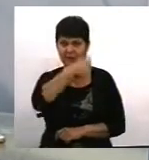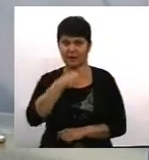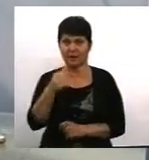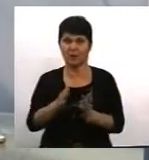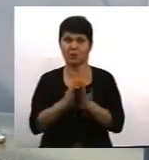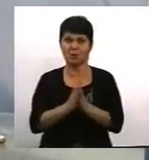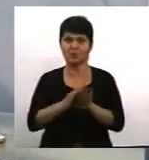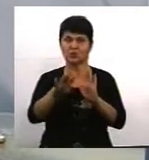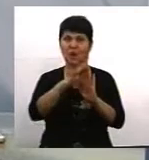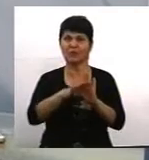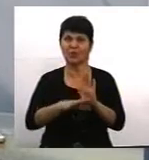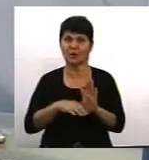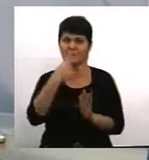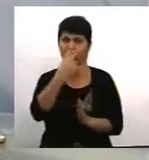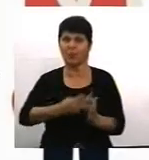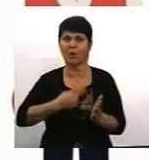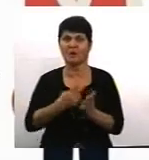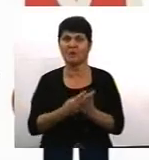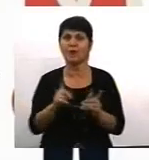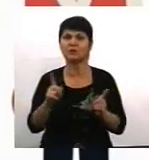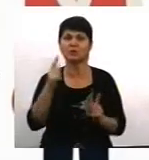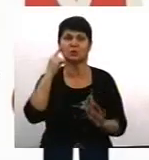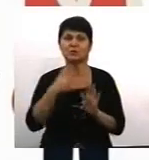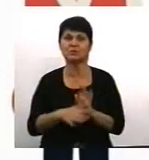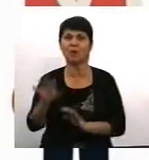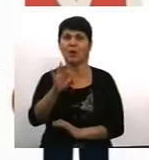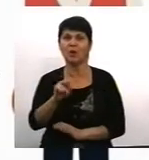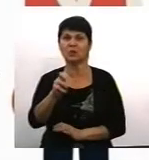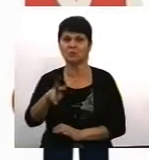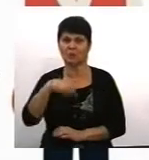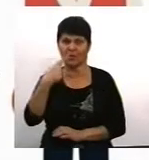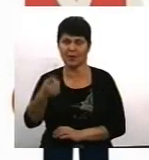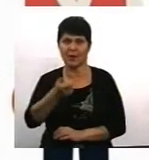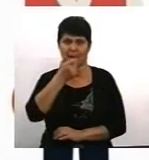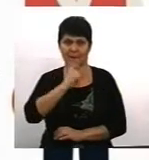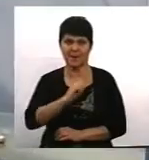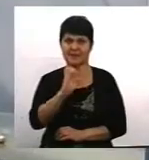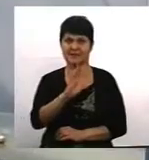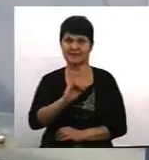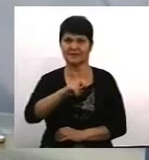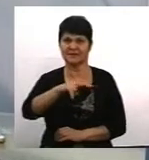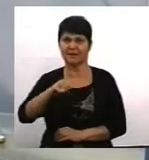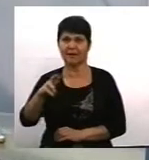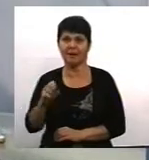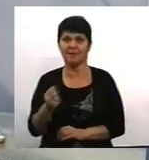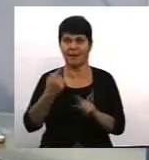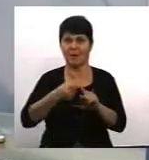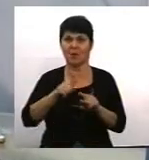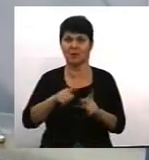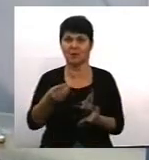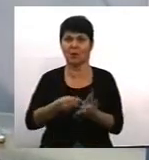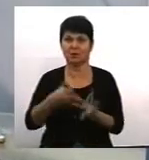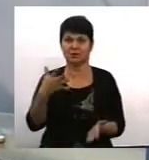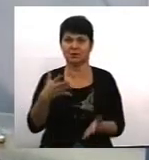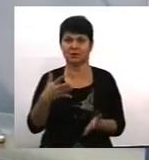інфографіку, щоб ми розуміли, про що ми говоримо. Отже, пані Світлано, яким чином оцінюються ці